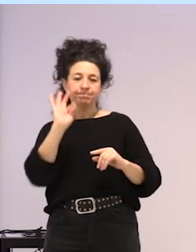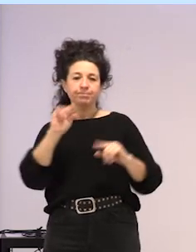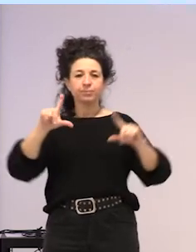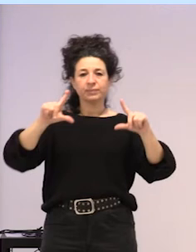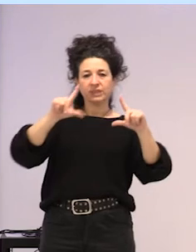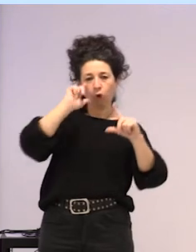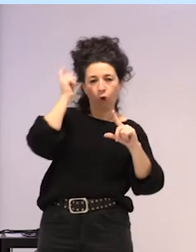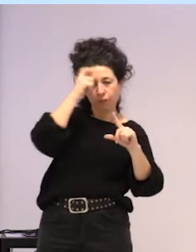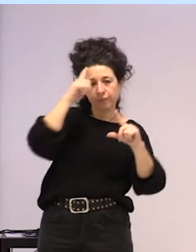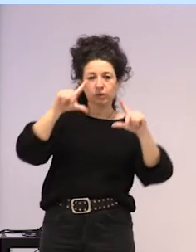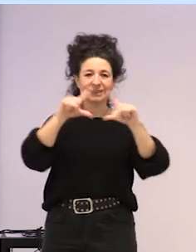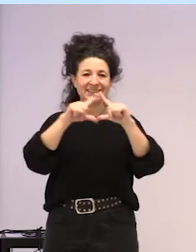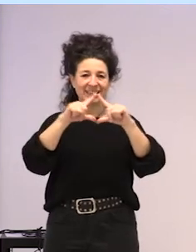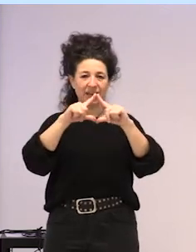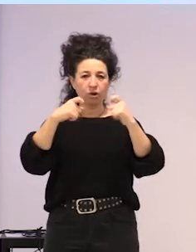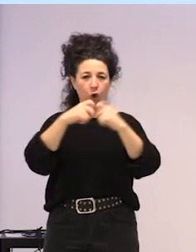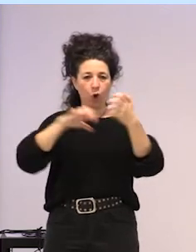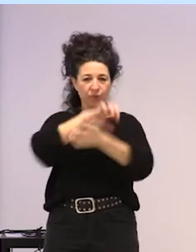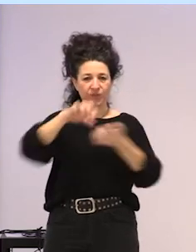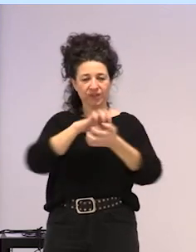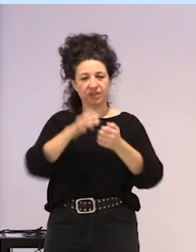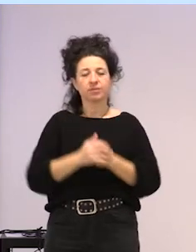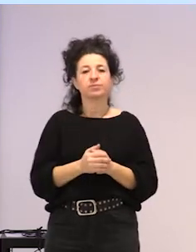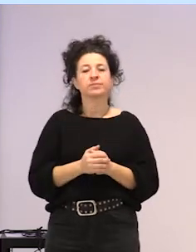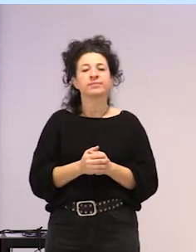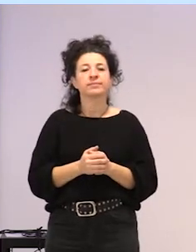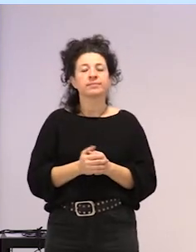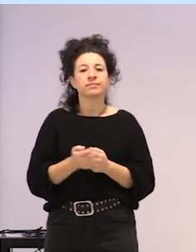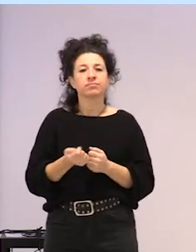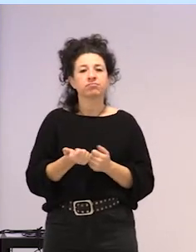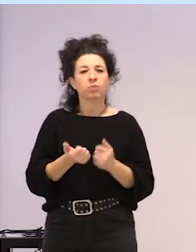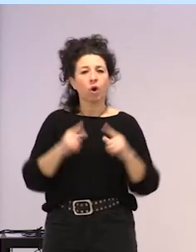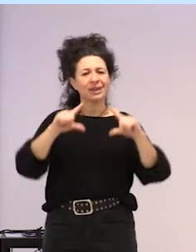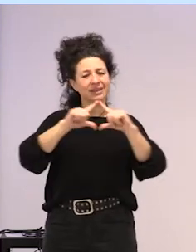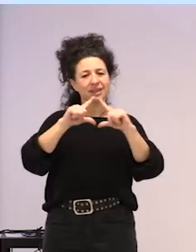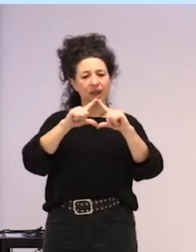erabakitako kontzeptua, ez, eta, apur bat, ba, izlatzen du,